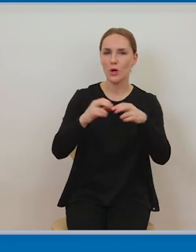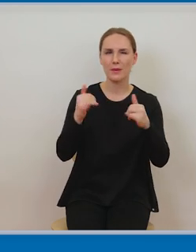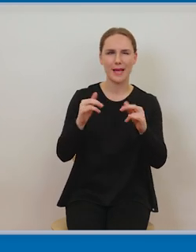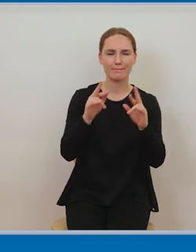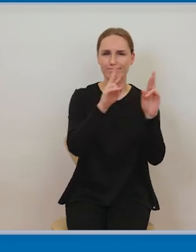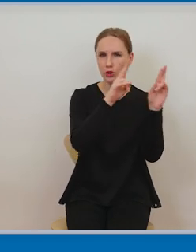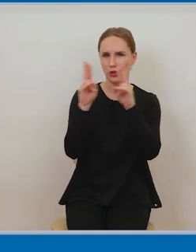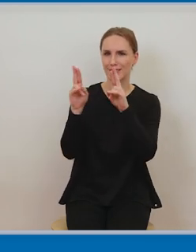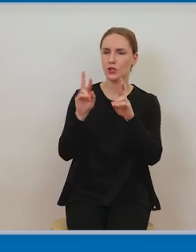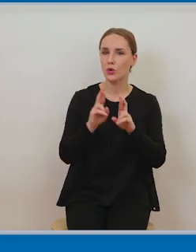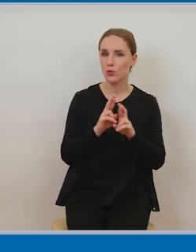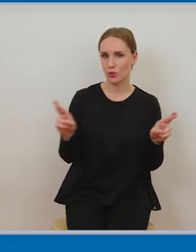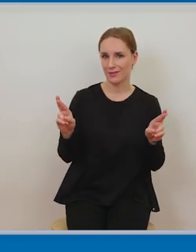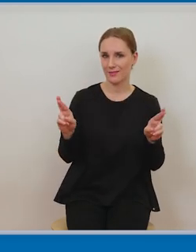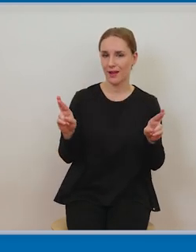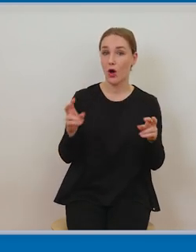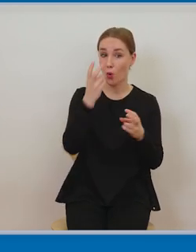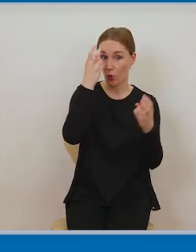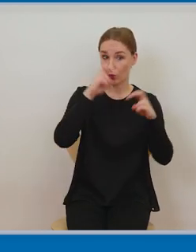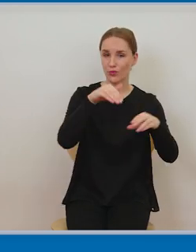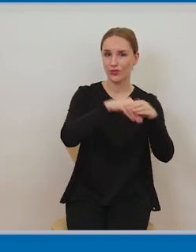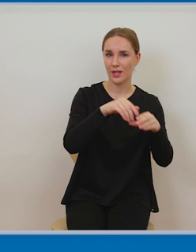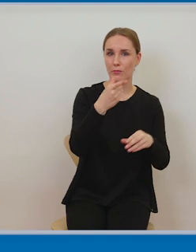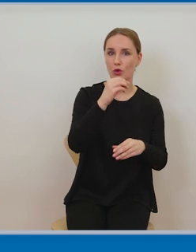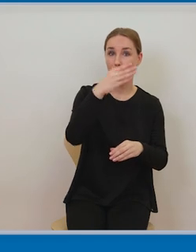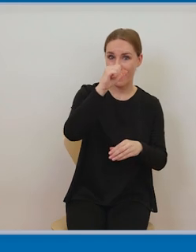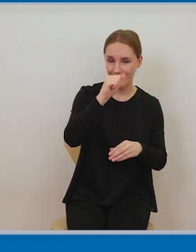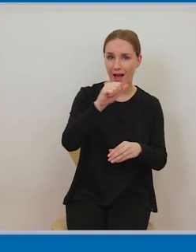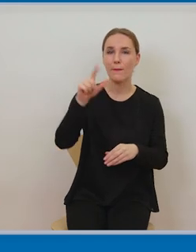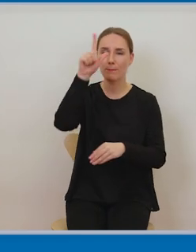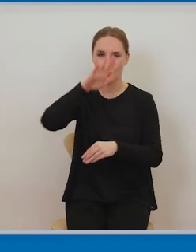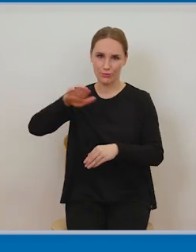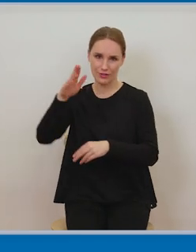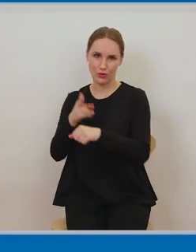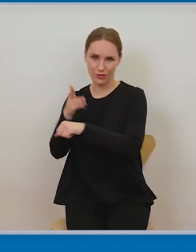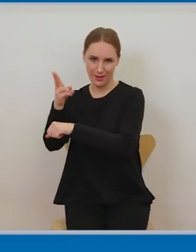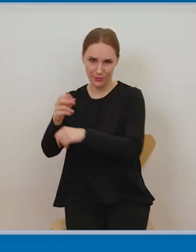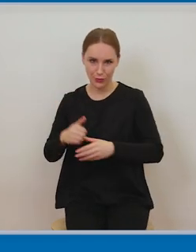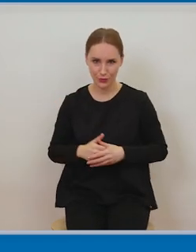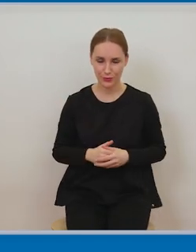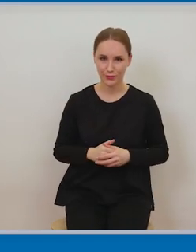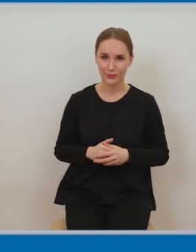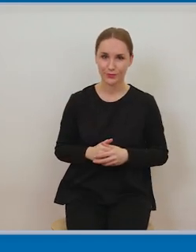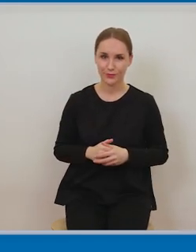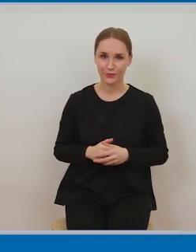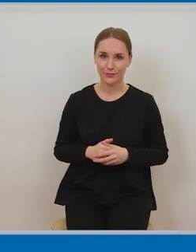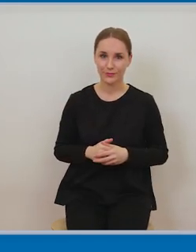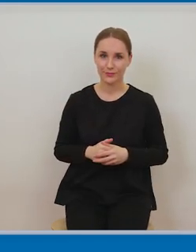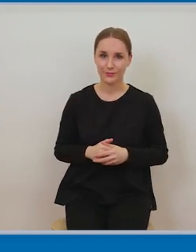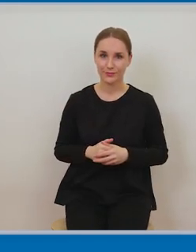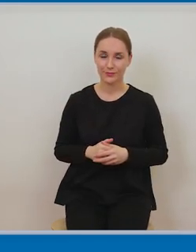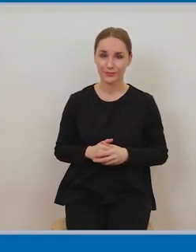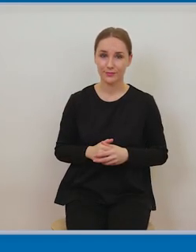utworu, który jest publicznie dostępny i też ten spór sądowy, który miał miejsca, o którym chcemy powiedzieć, dotyczył